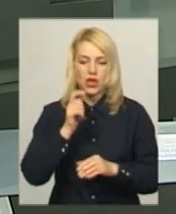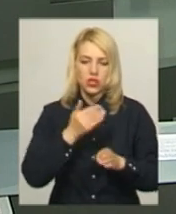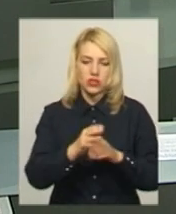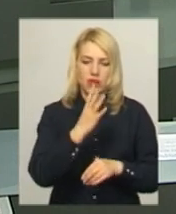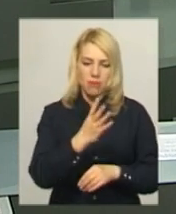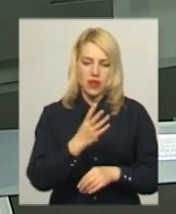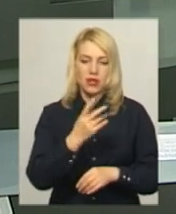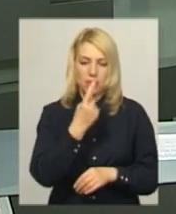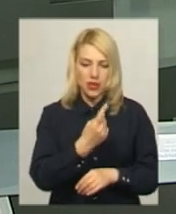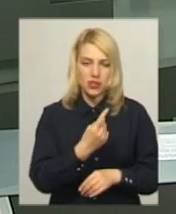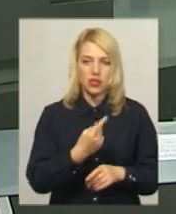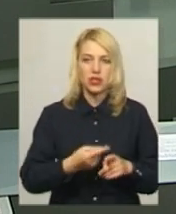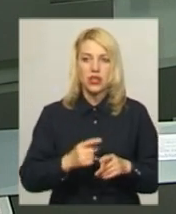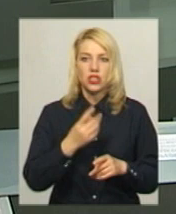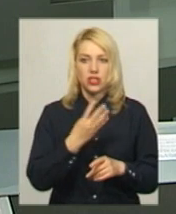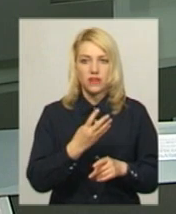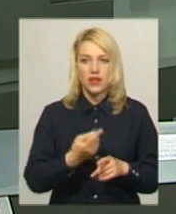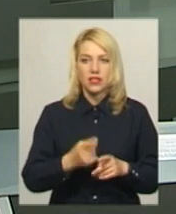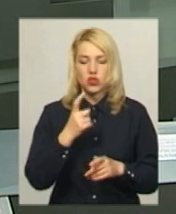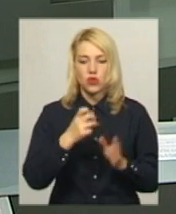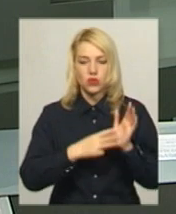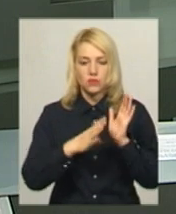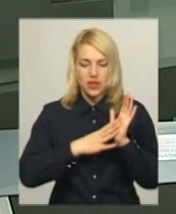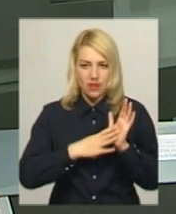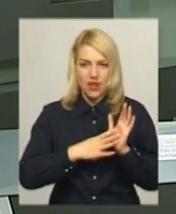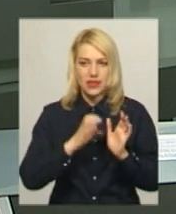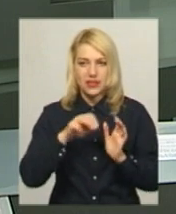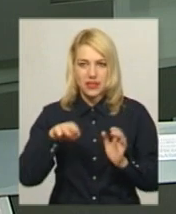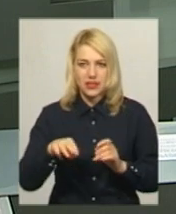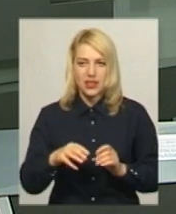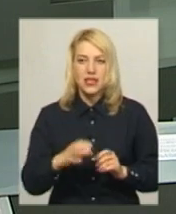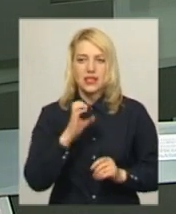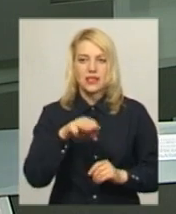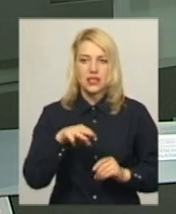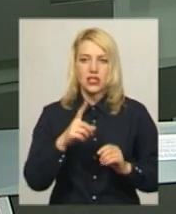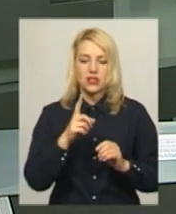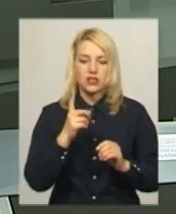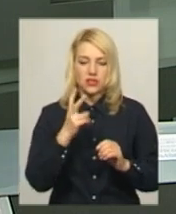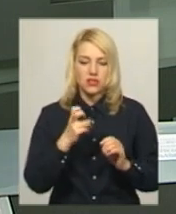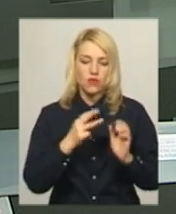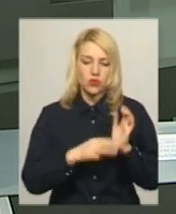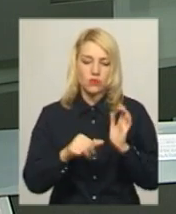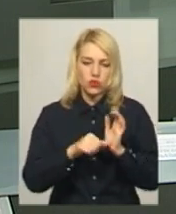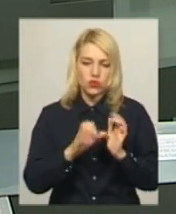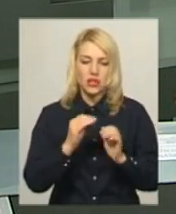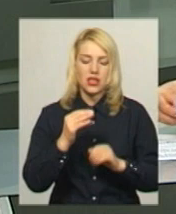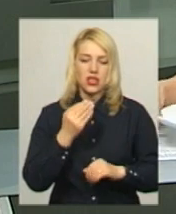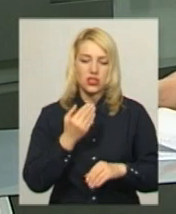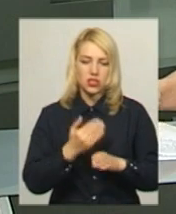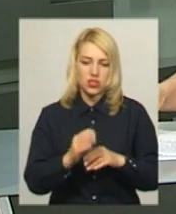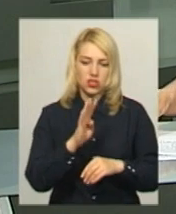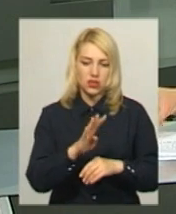статті 189, частина 4 статті 266-2, частина 4 статті 190.